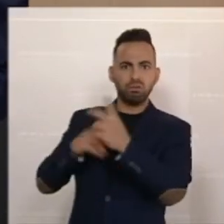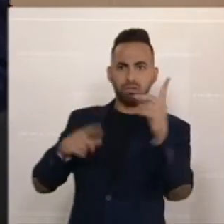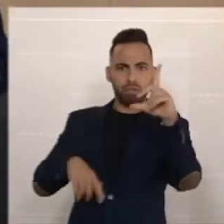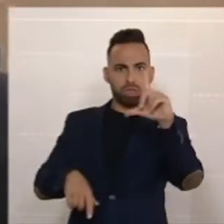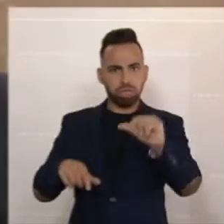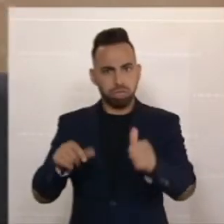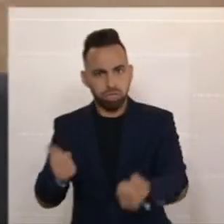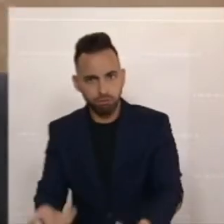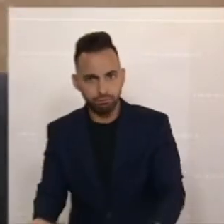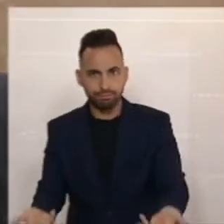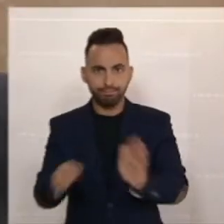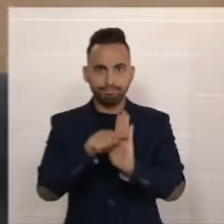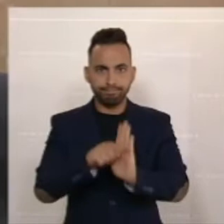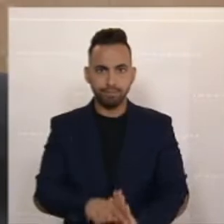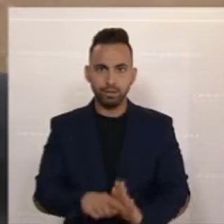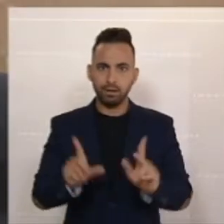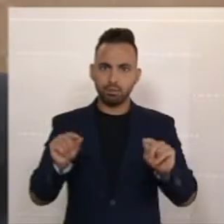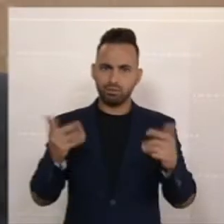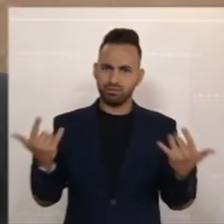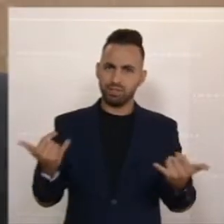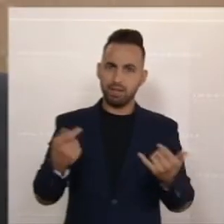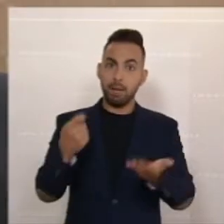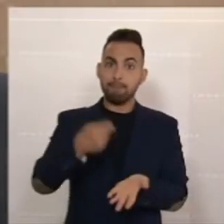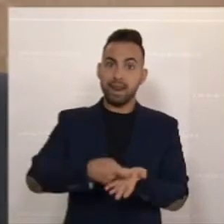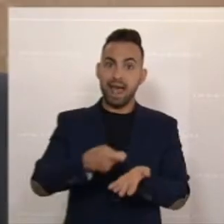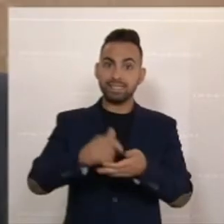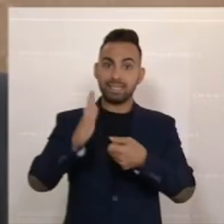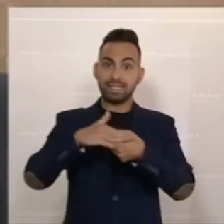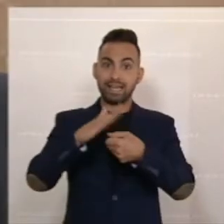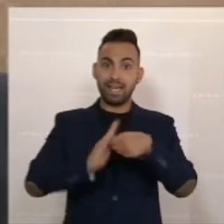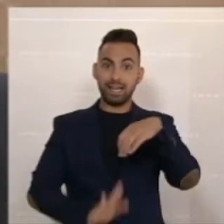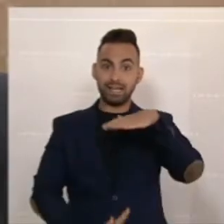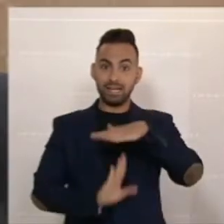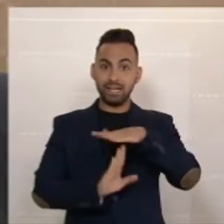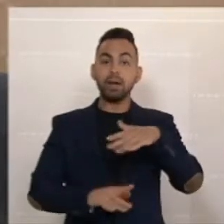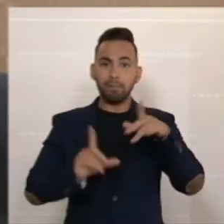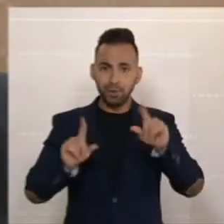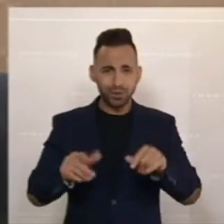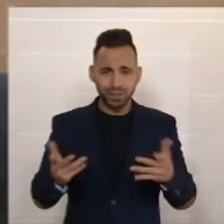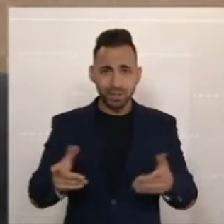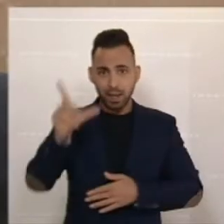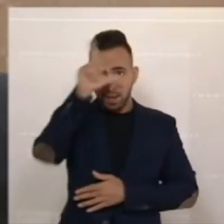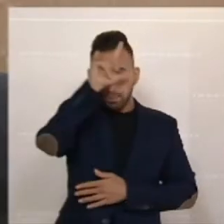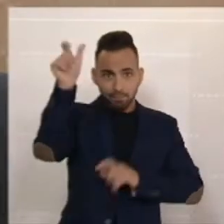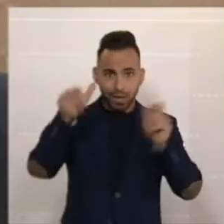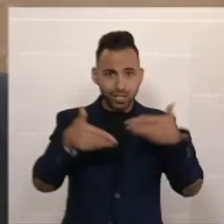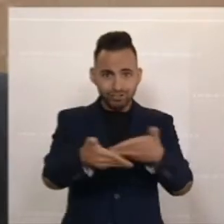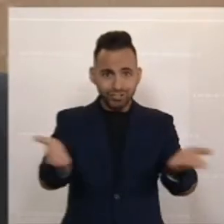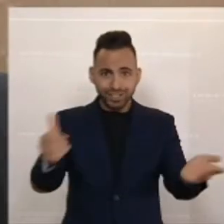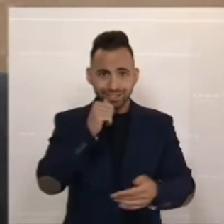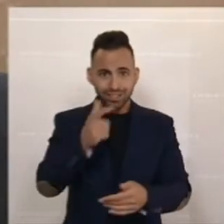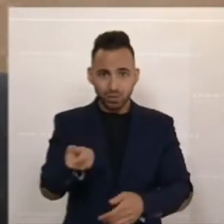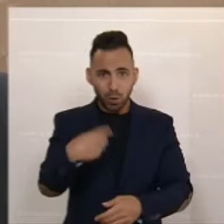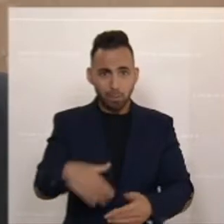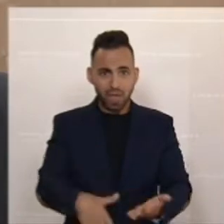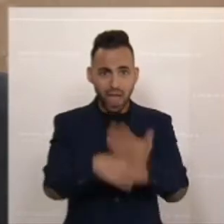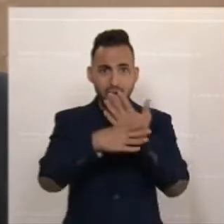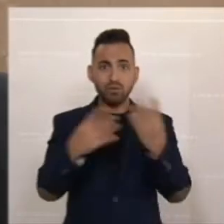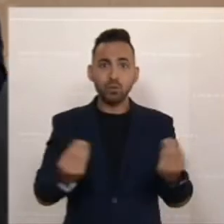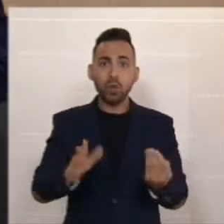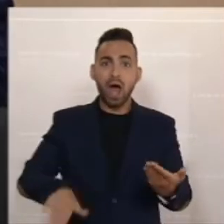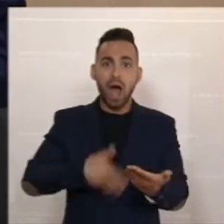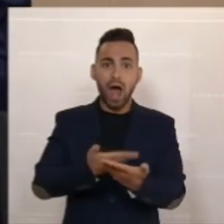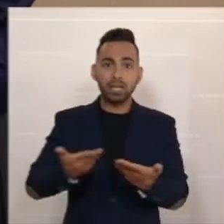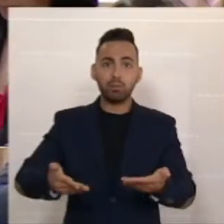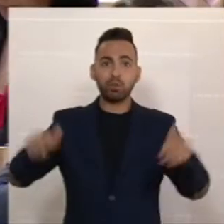Das heißt, durch diese Preisdeckel-Idee helfen Sie den Menschen nicht, weil es zu einer Verknappung des Angebotes